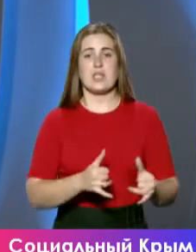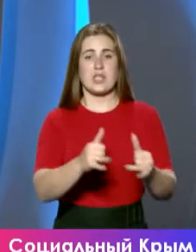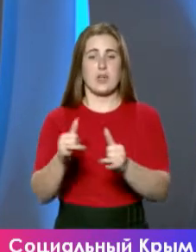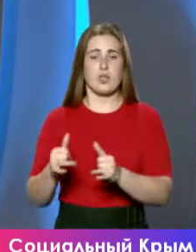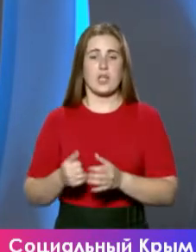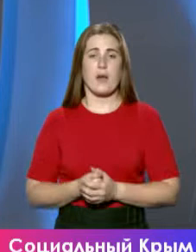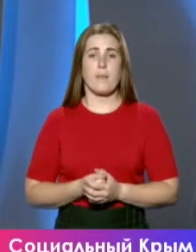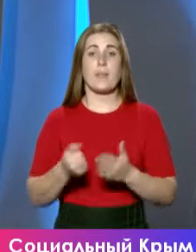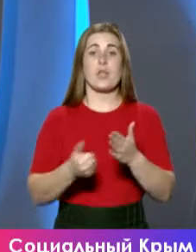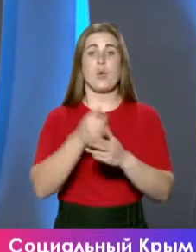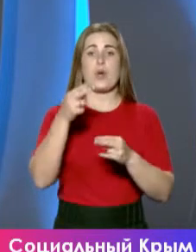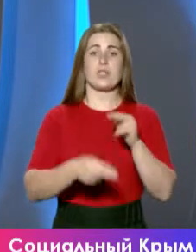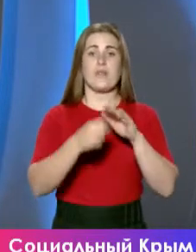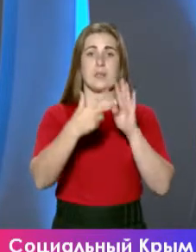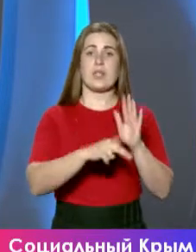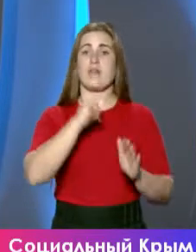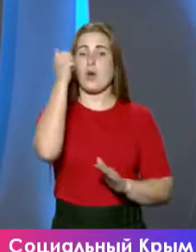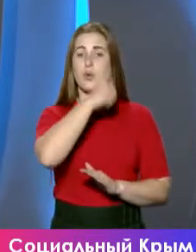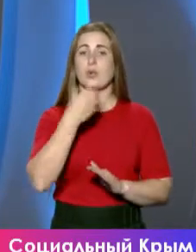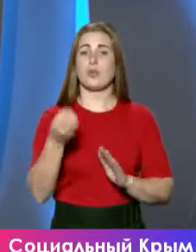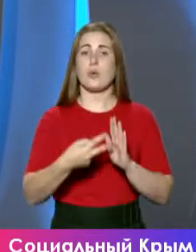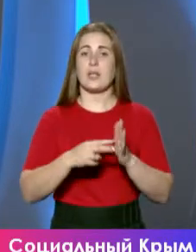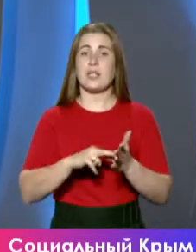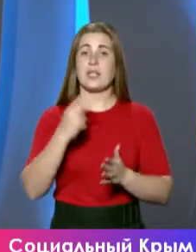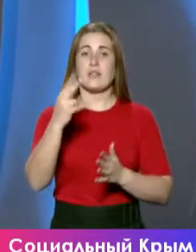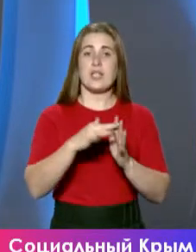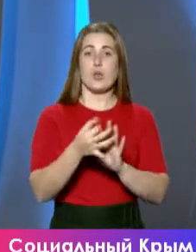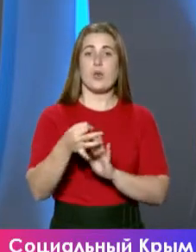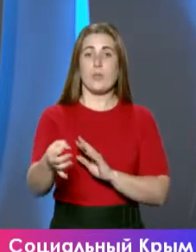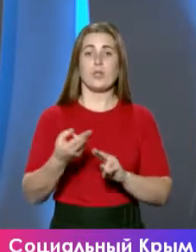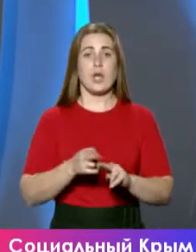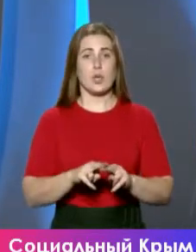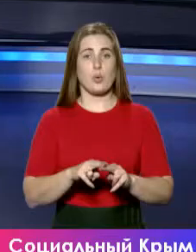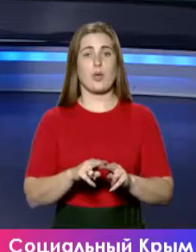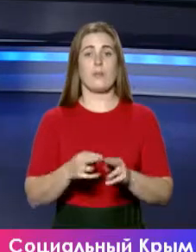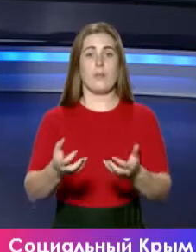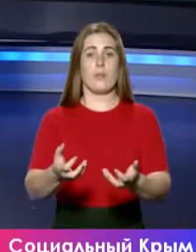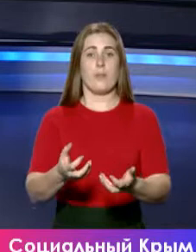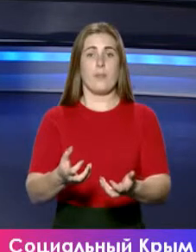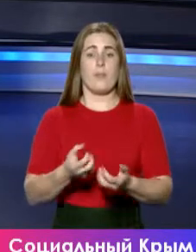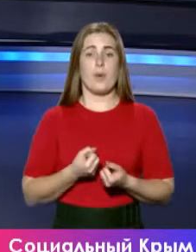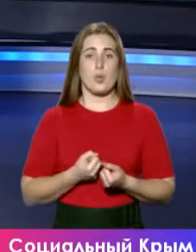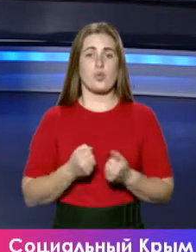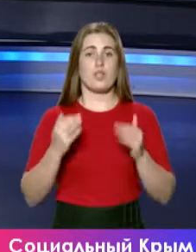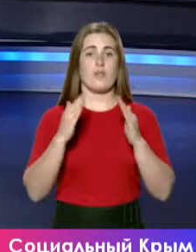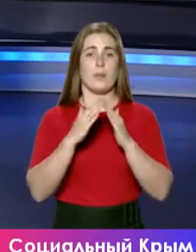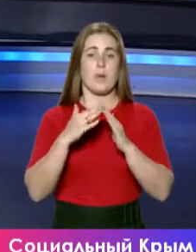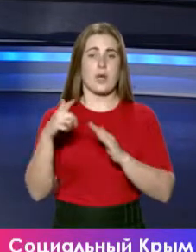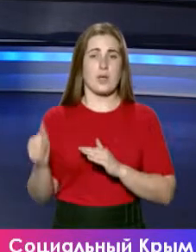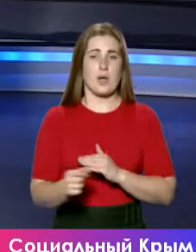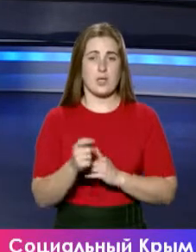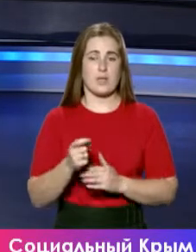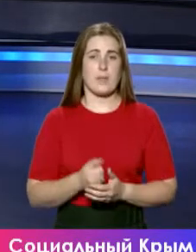а до конца 2018 года еще планируется два населенных пункта, которые получат в дома газ.